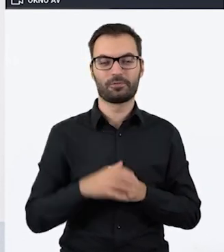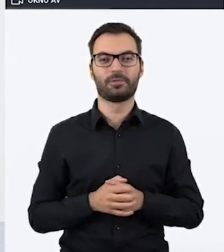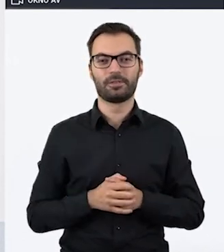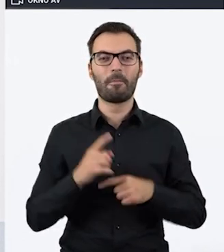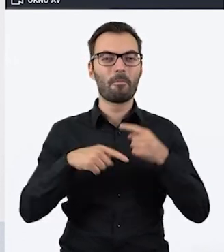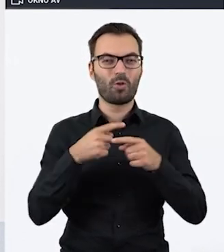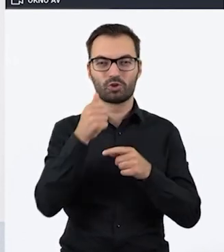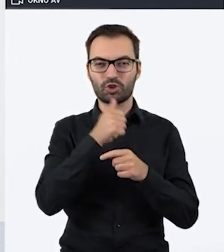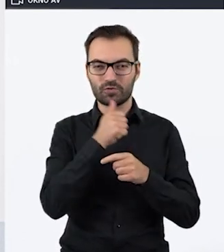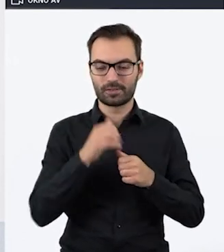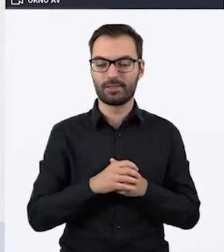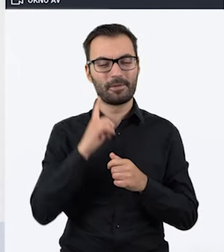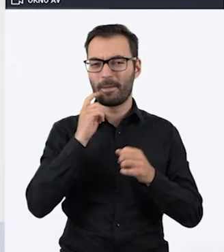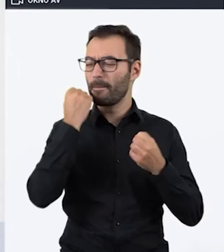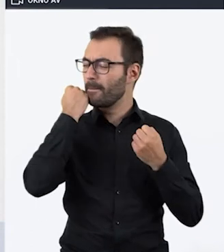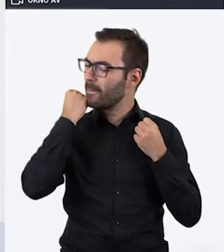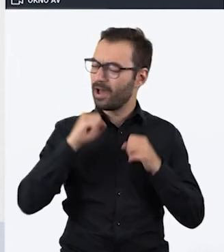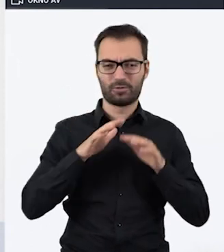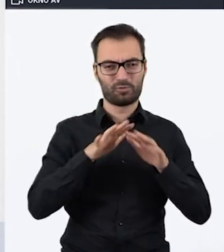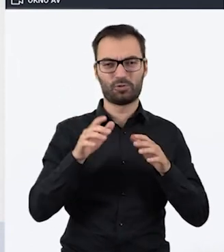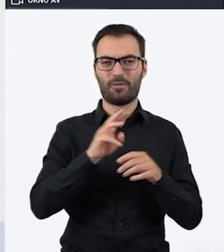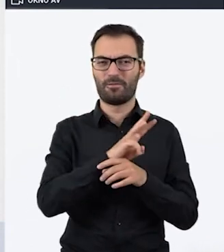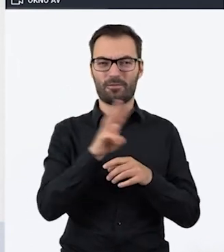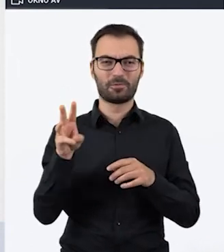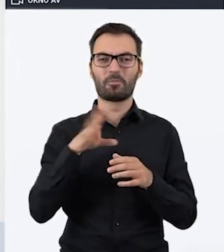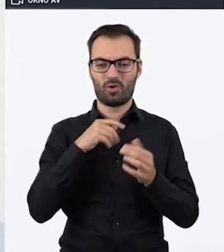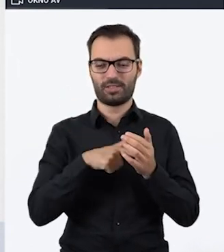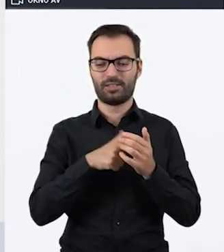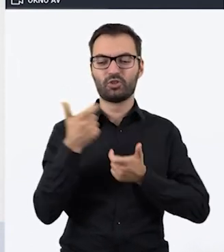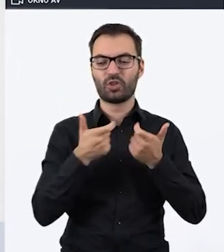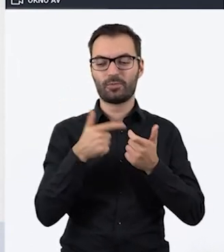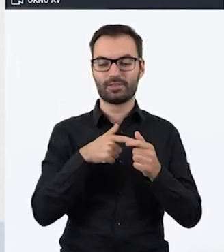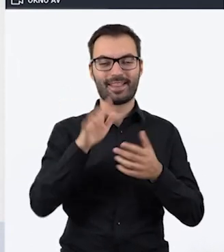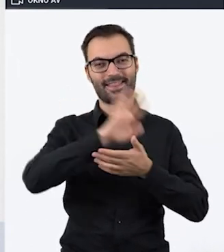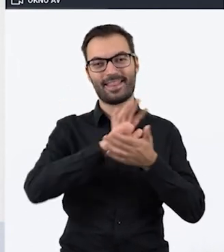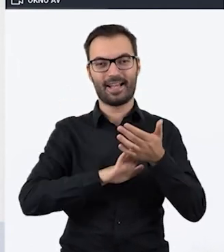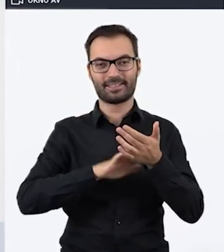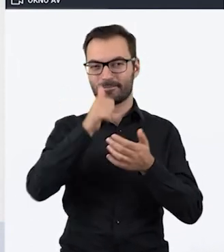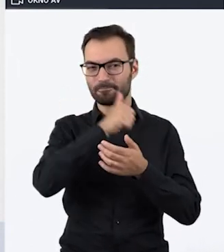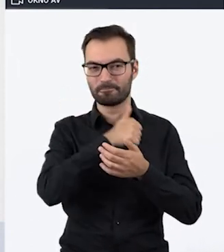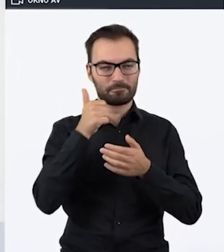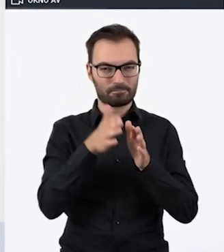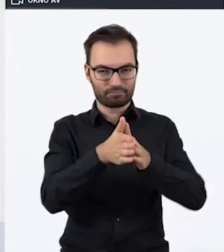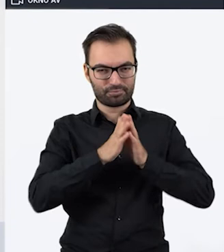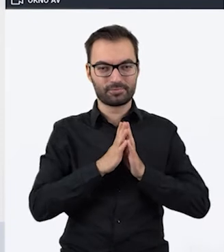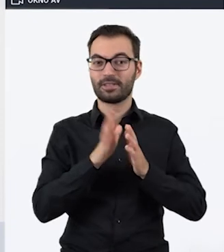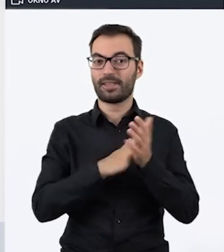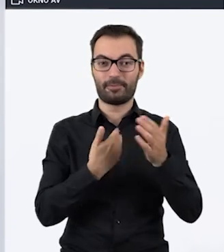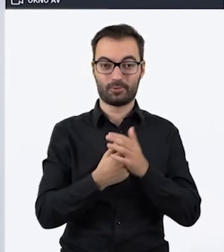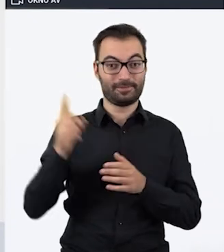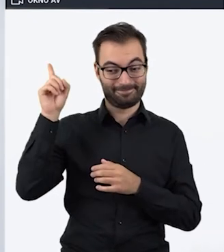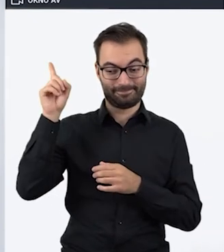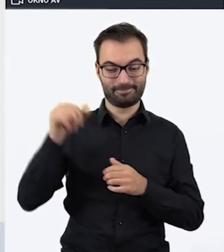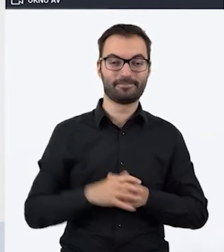pokrótce. Akurat jest bardzo dużo stron, na których można wygenerować tekst zaszyfrowany. Jednym